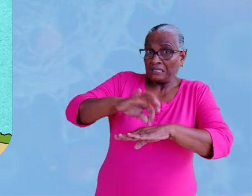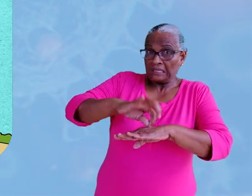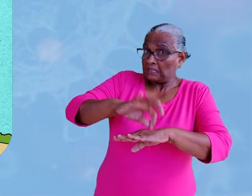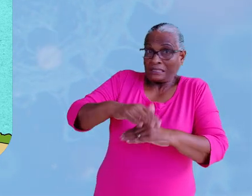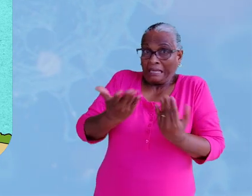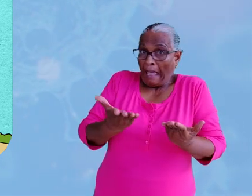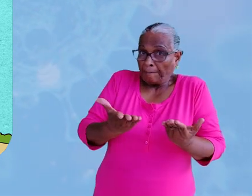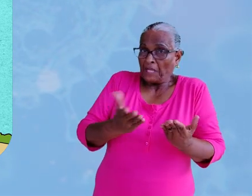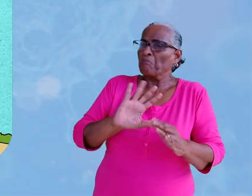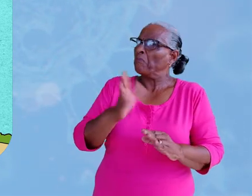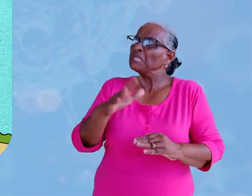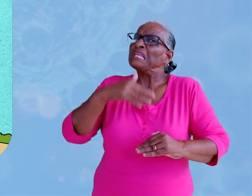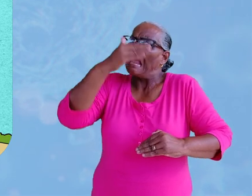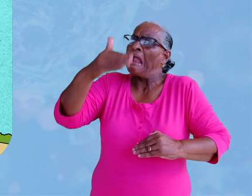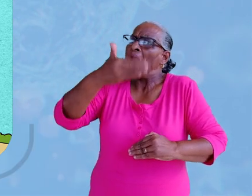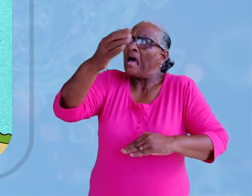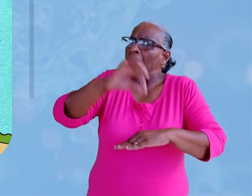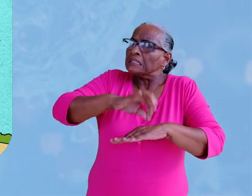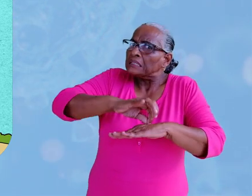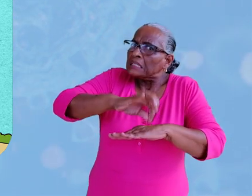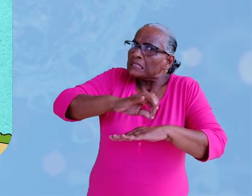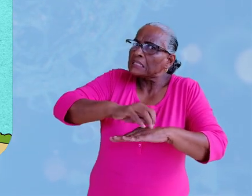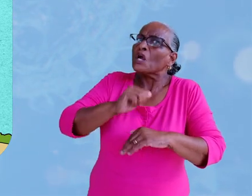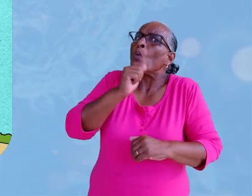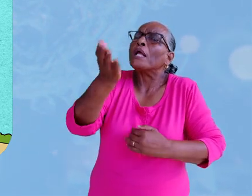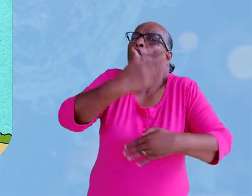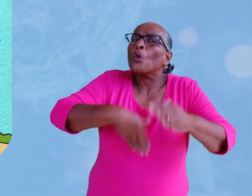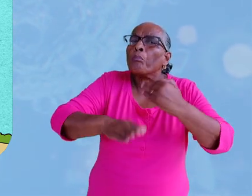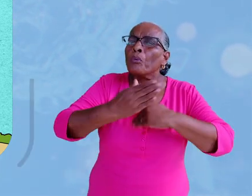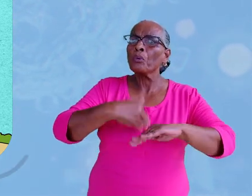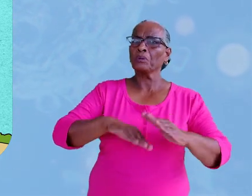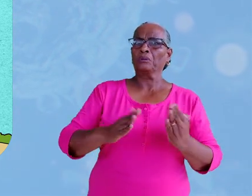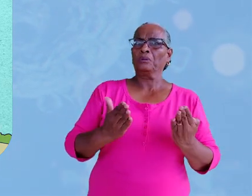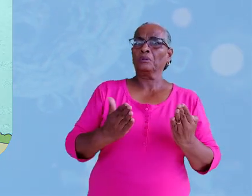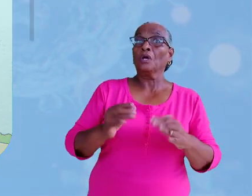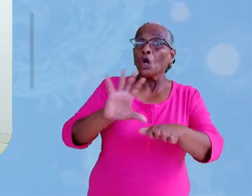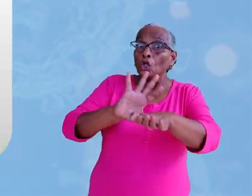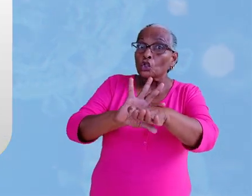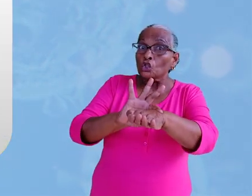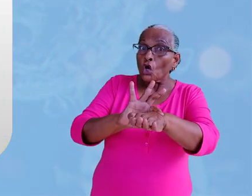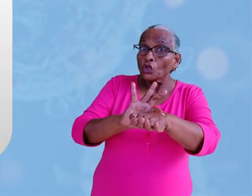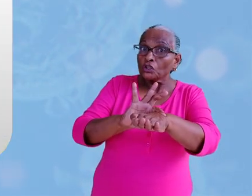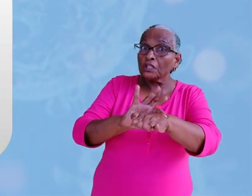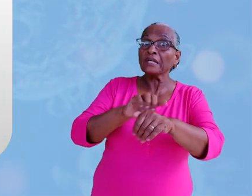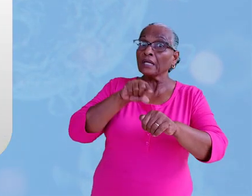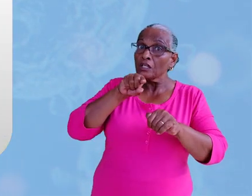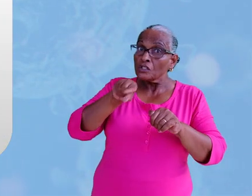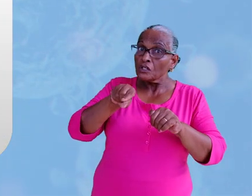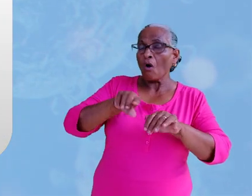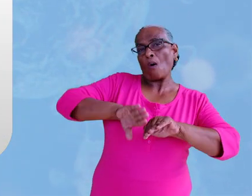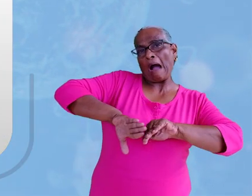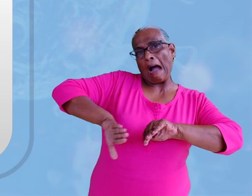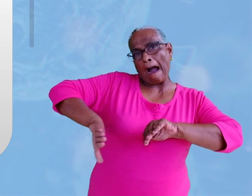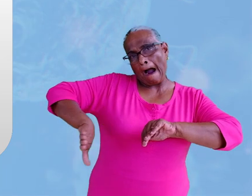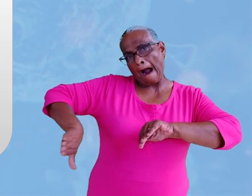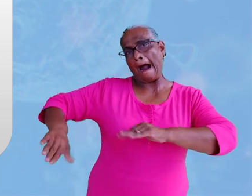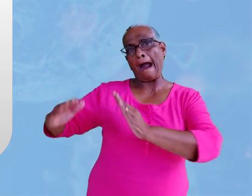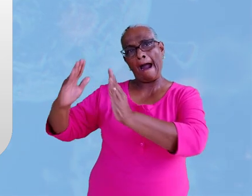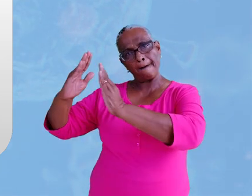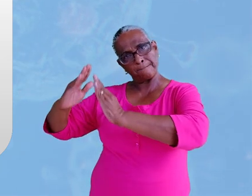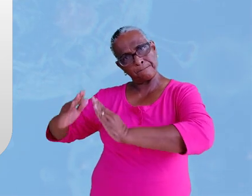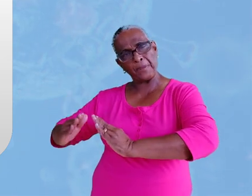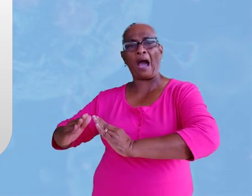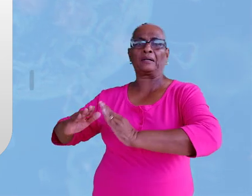wel ziek kunnen worden. Wat gaat er gebeuren? De dokter plaatst je dan in quarantaine.